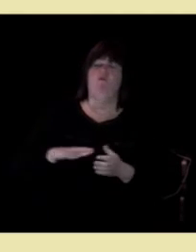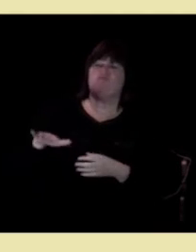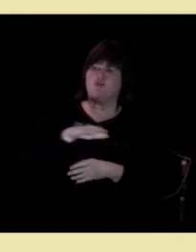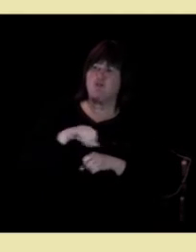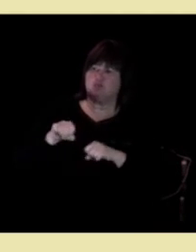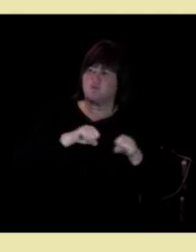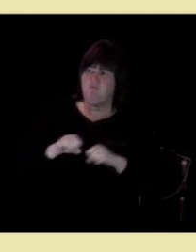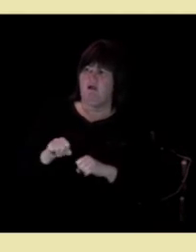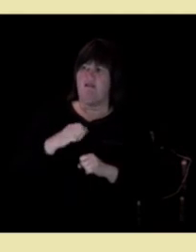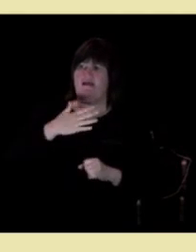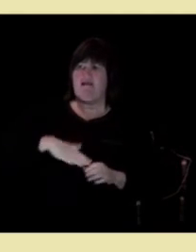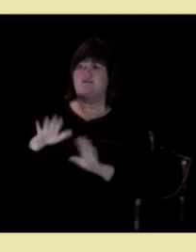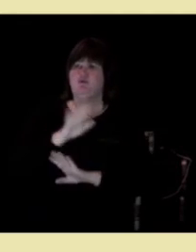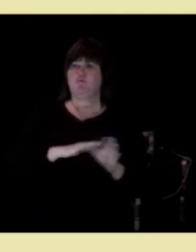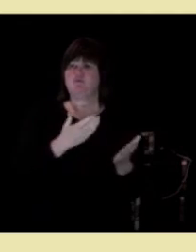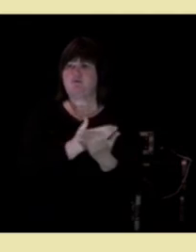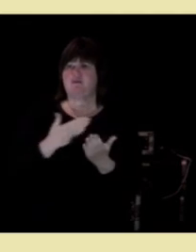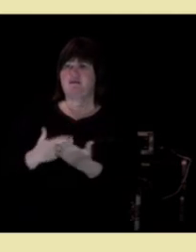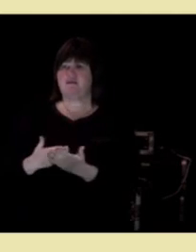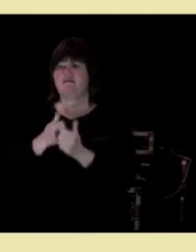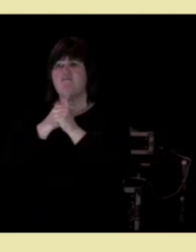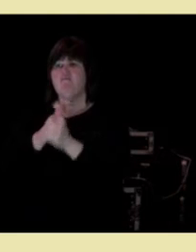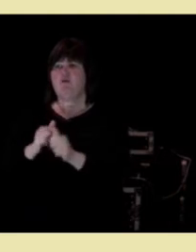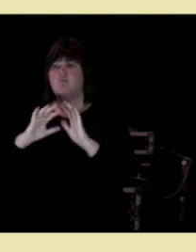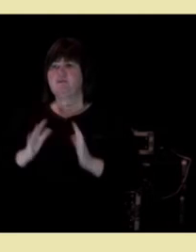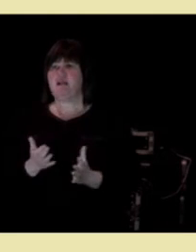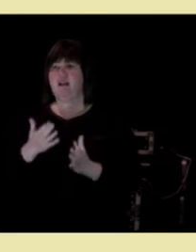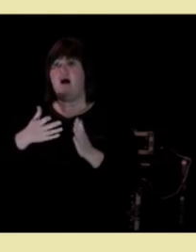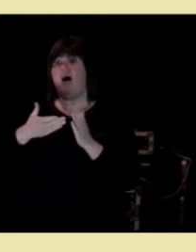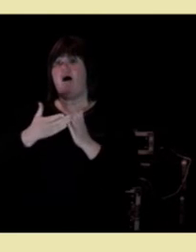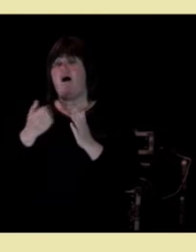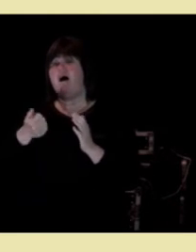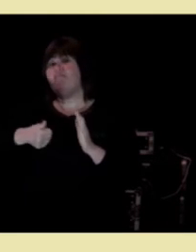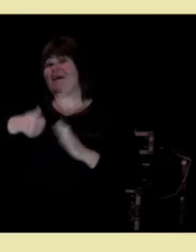helseomsorgstjenestene etter modell av rektorskolen i skolen.